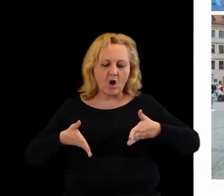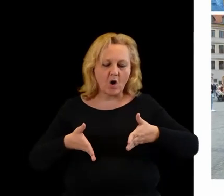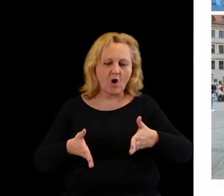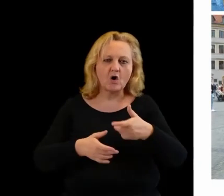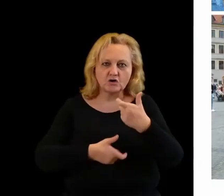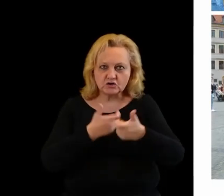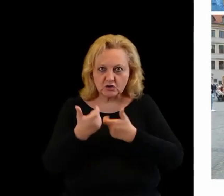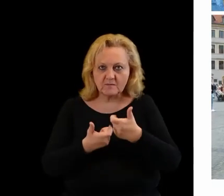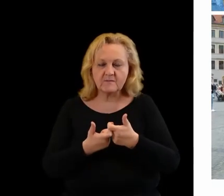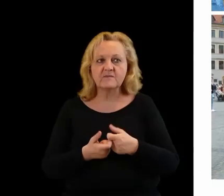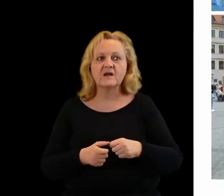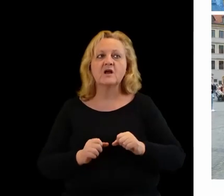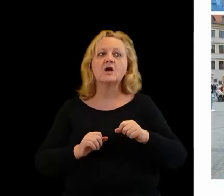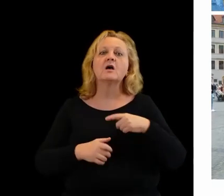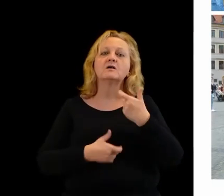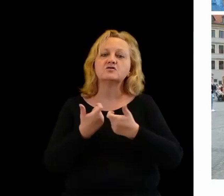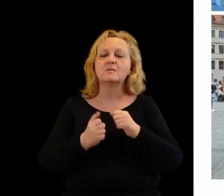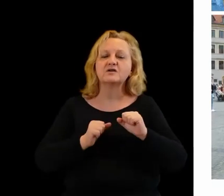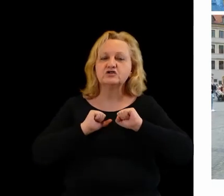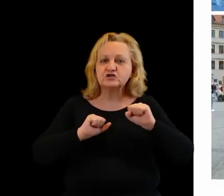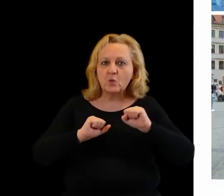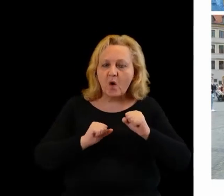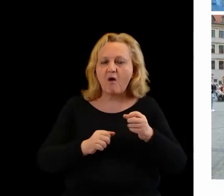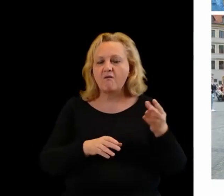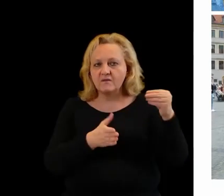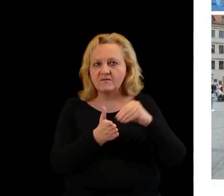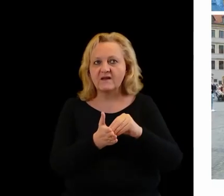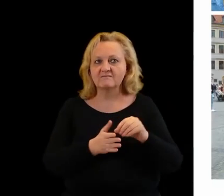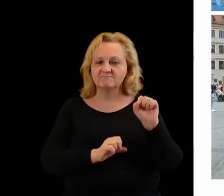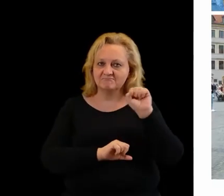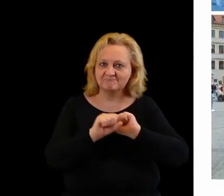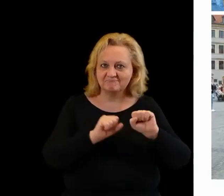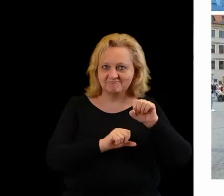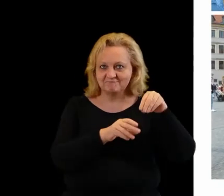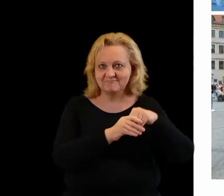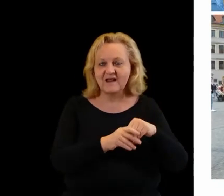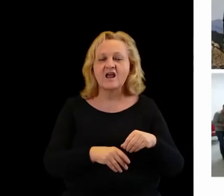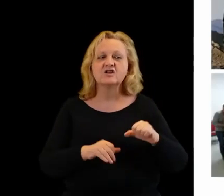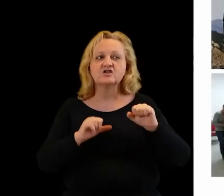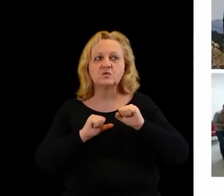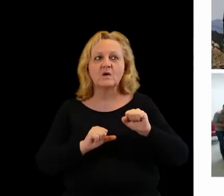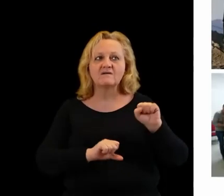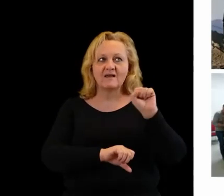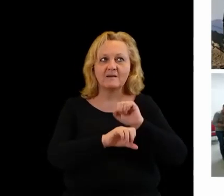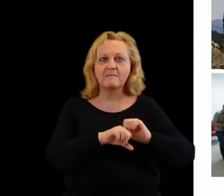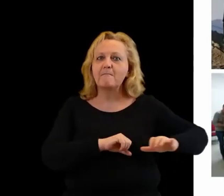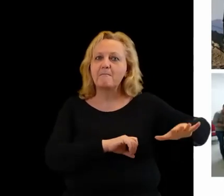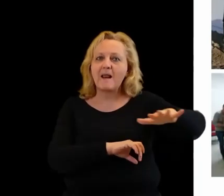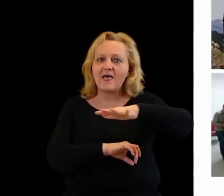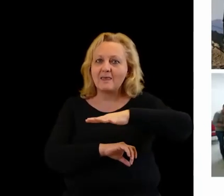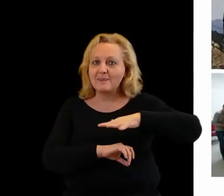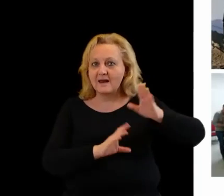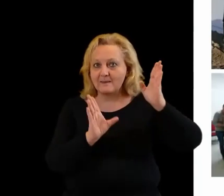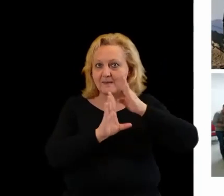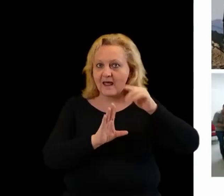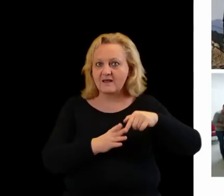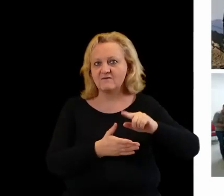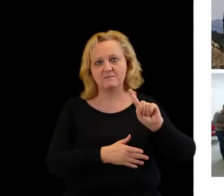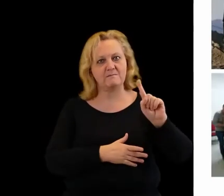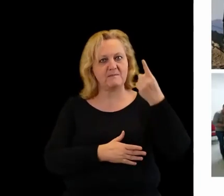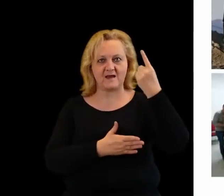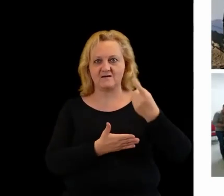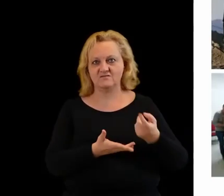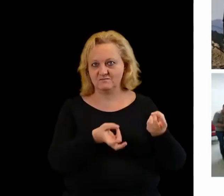Zrobiono siłownię plenerową. To pierwsza siłownia plenerowa w naszym powiecie.